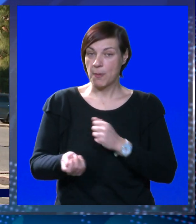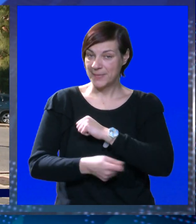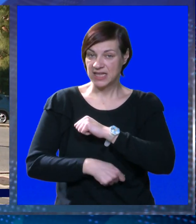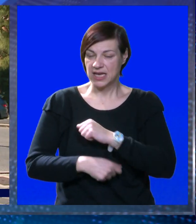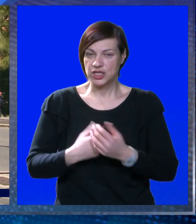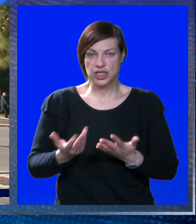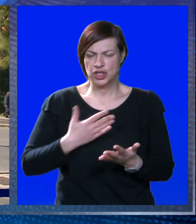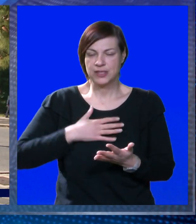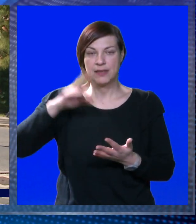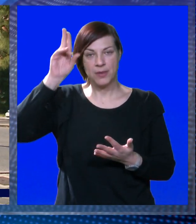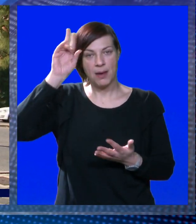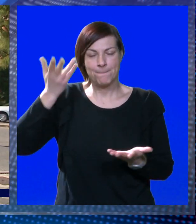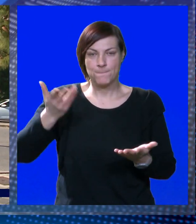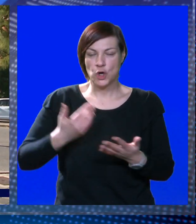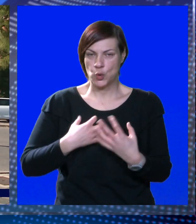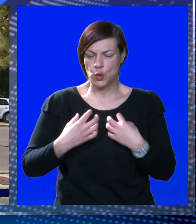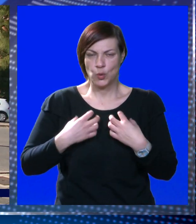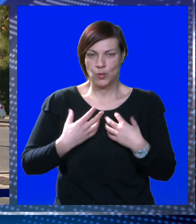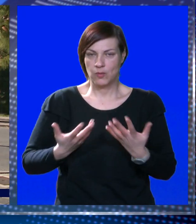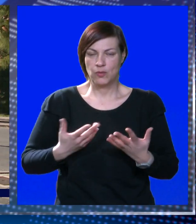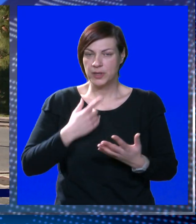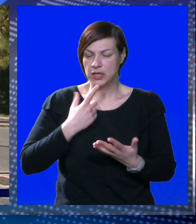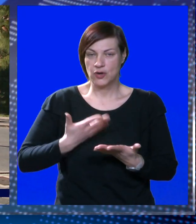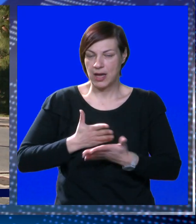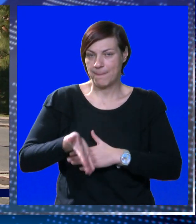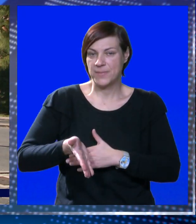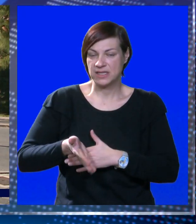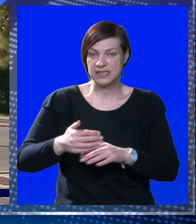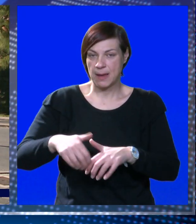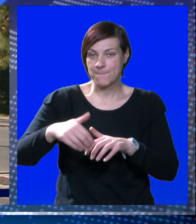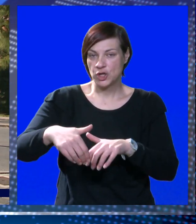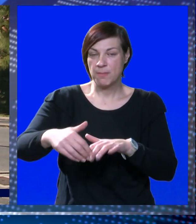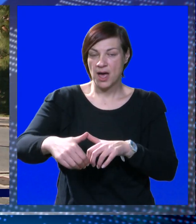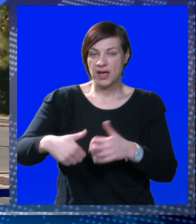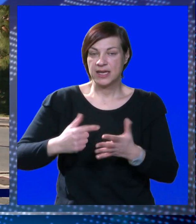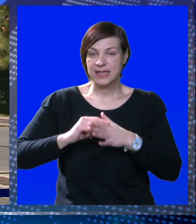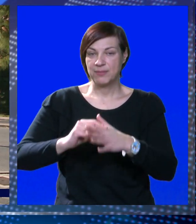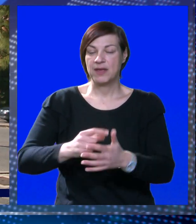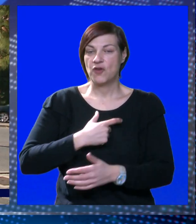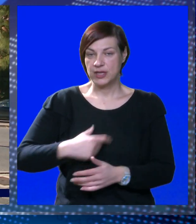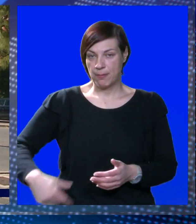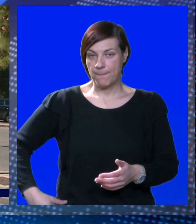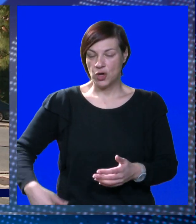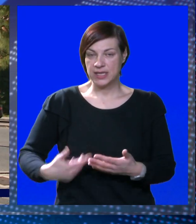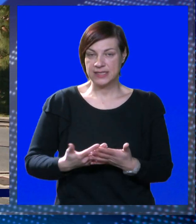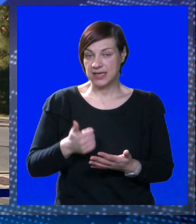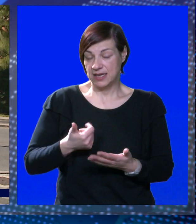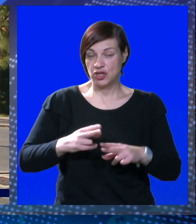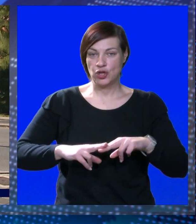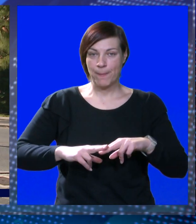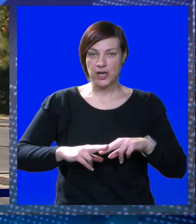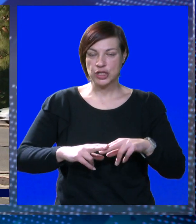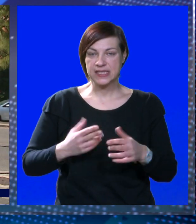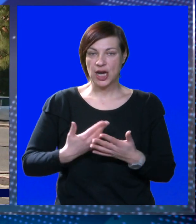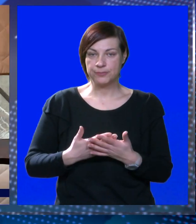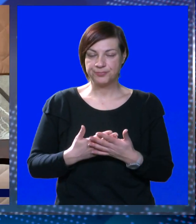da ćemo biti kažnjeni. Što se ja mogu glumiti, ne znam koga, i baciti se pod bager pa da me vodi policija ili jedino